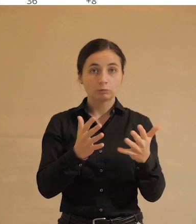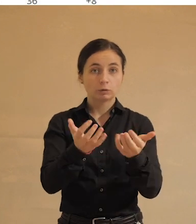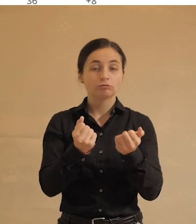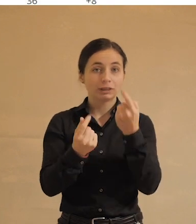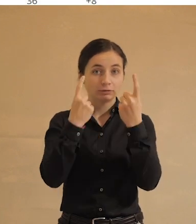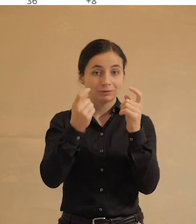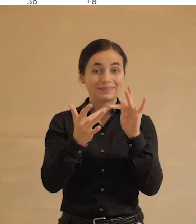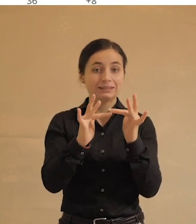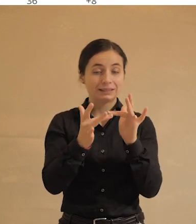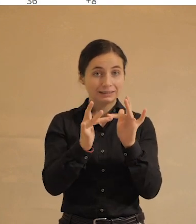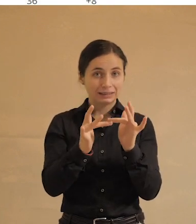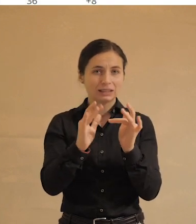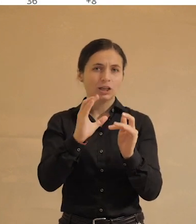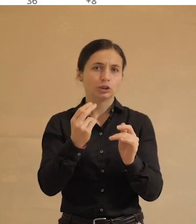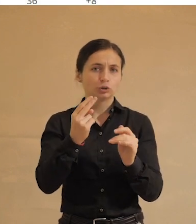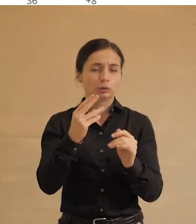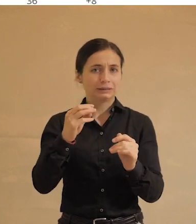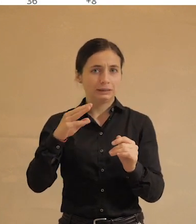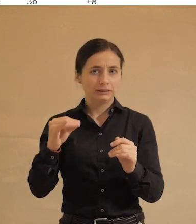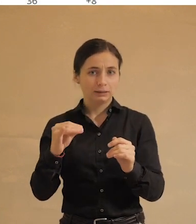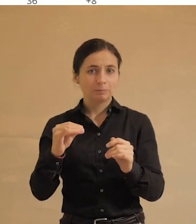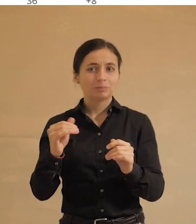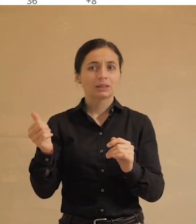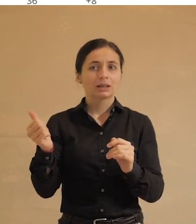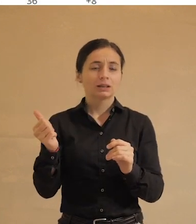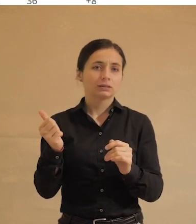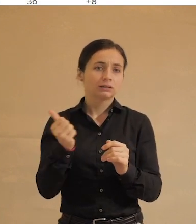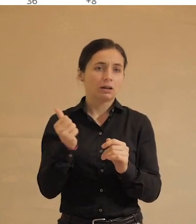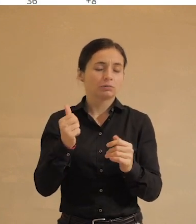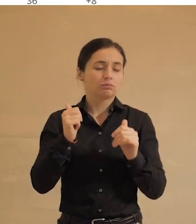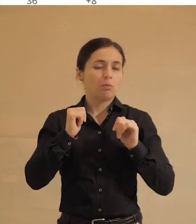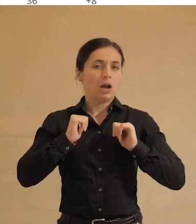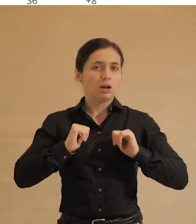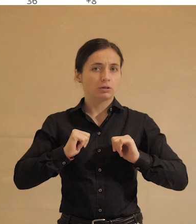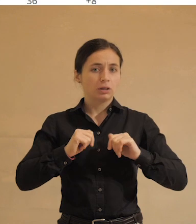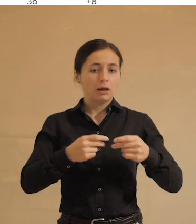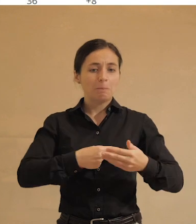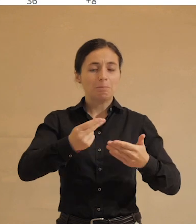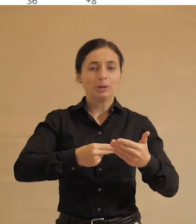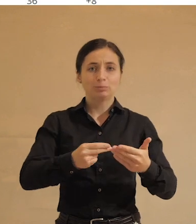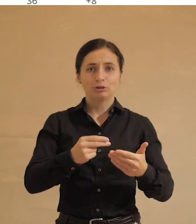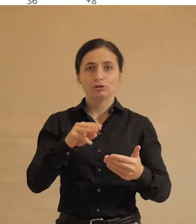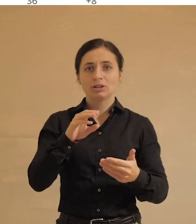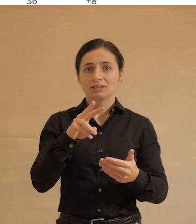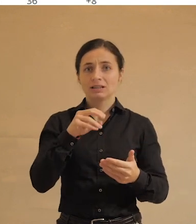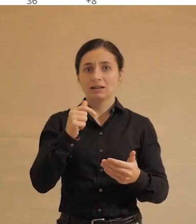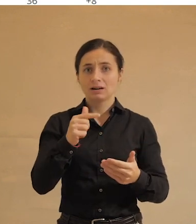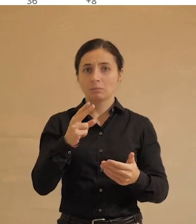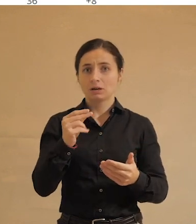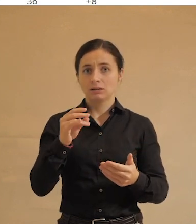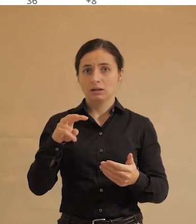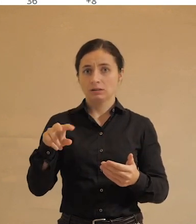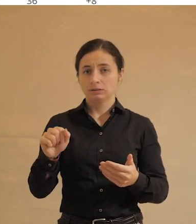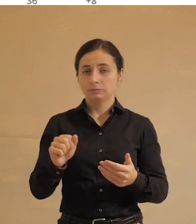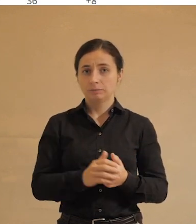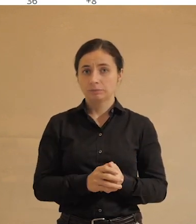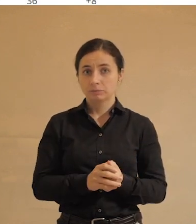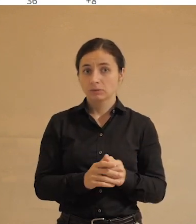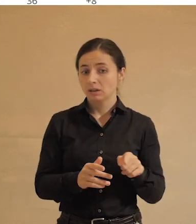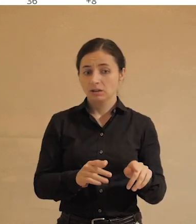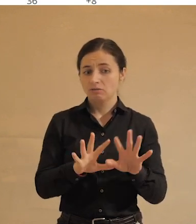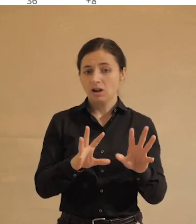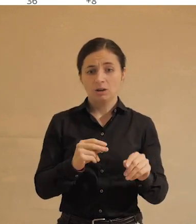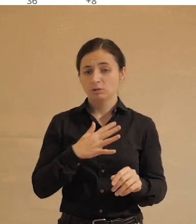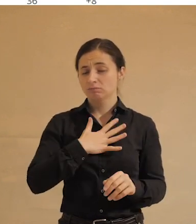информацию в интернете, социальных сетях, самые непоколебимые это подписчики телеграм-каналов почему-то. Значит, их, видимо,